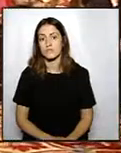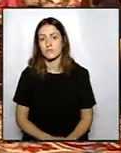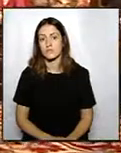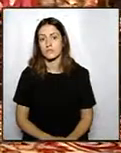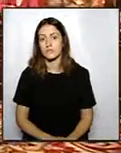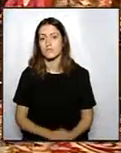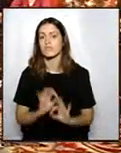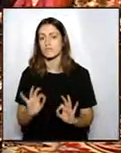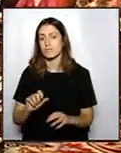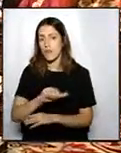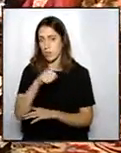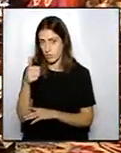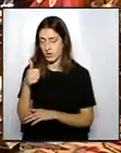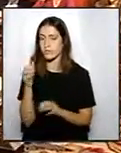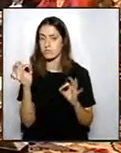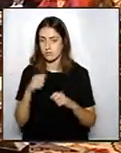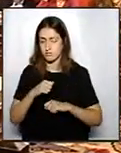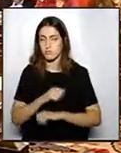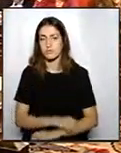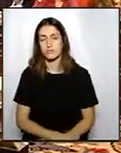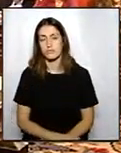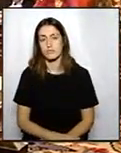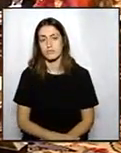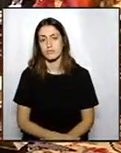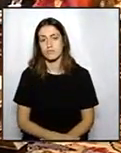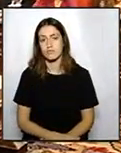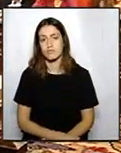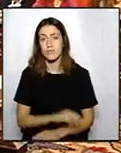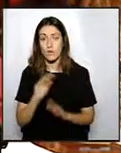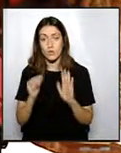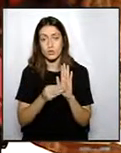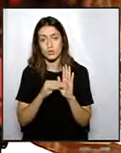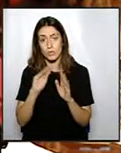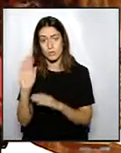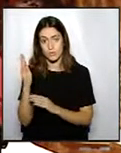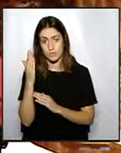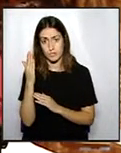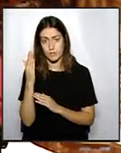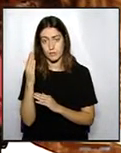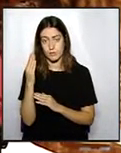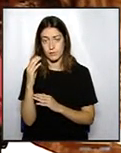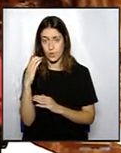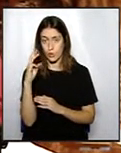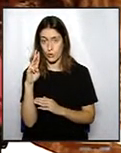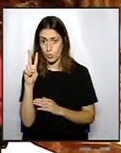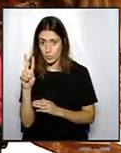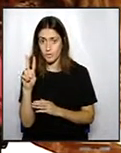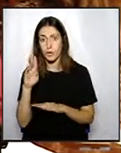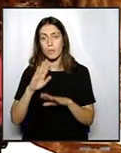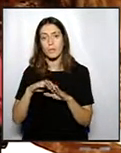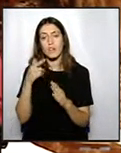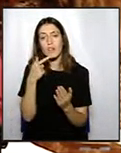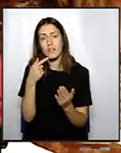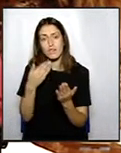ens queda aprovada la moció Moció presentada per Capgirembic de suport per exigir una nova llei